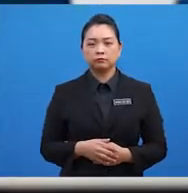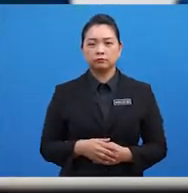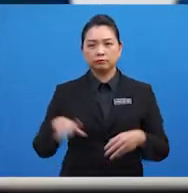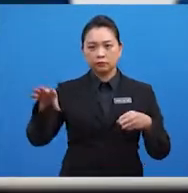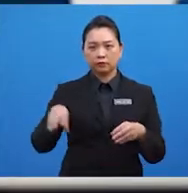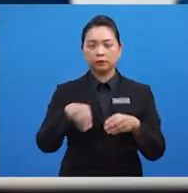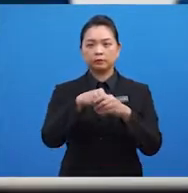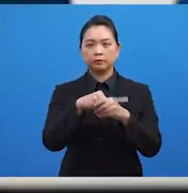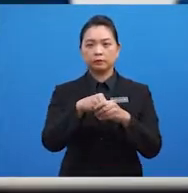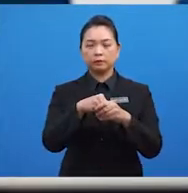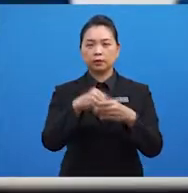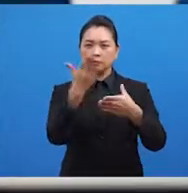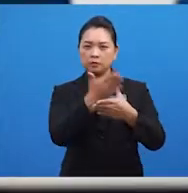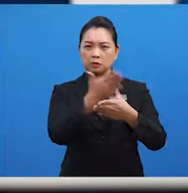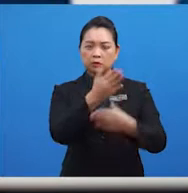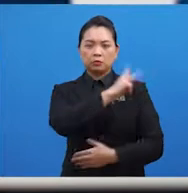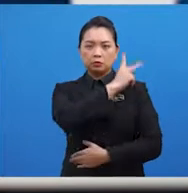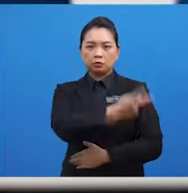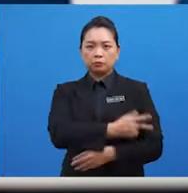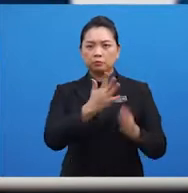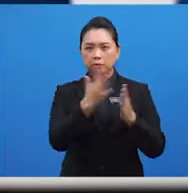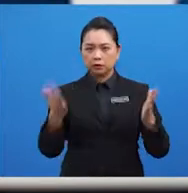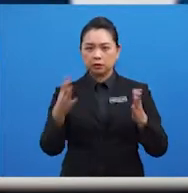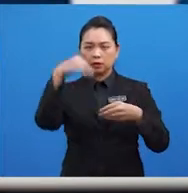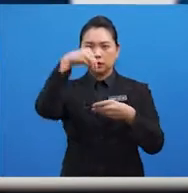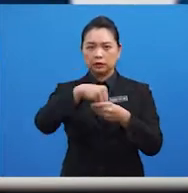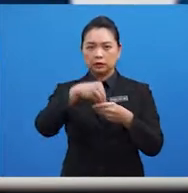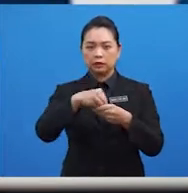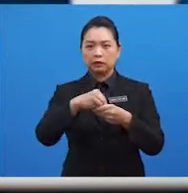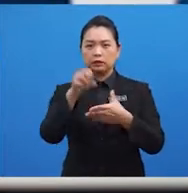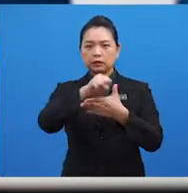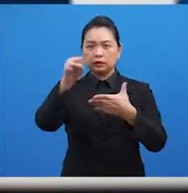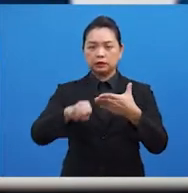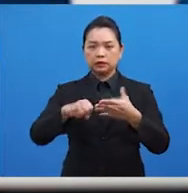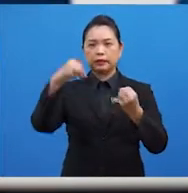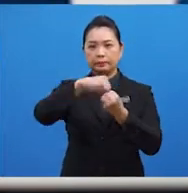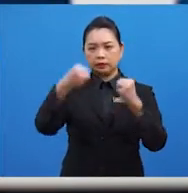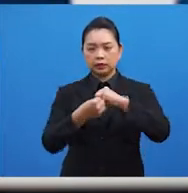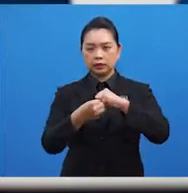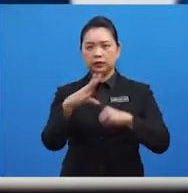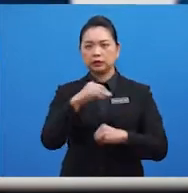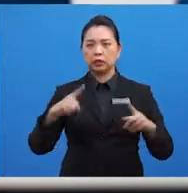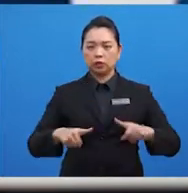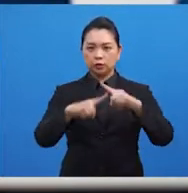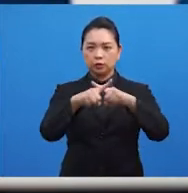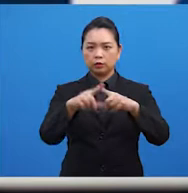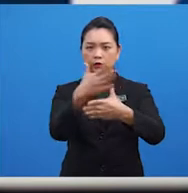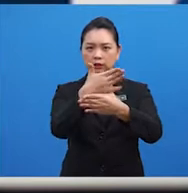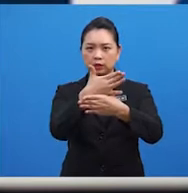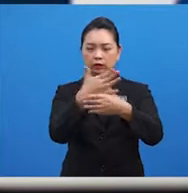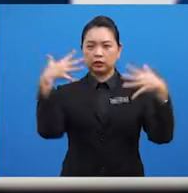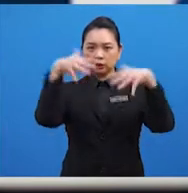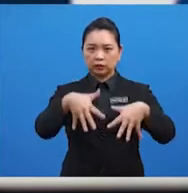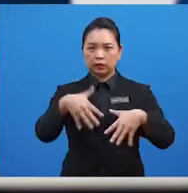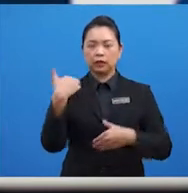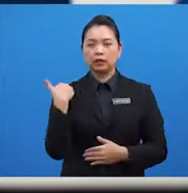Penglibatan pengaruh kuasa besar dalam menyelesaikan pertingkaian atau konflik inter-ASEAN juga